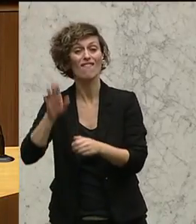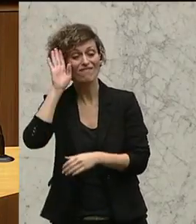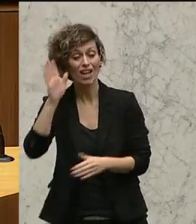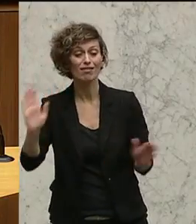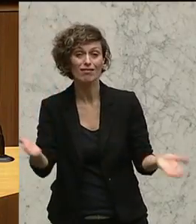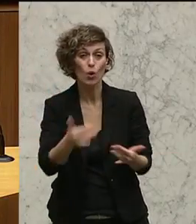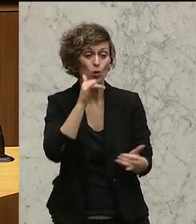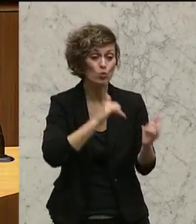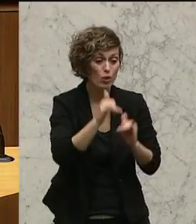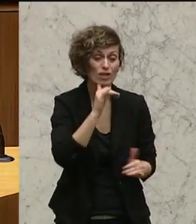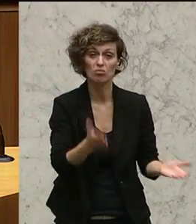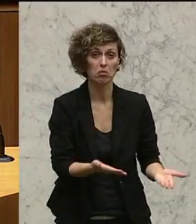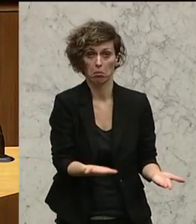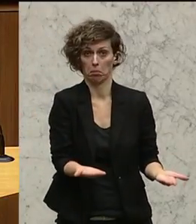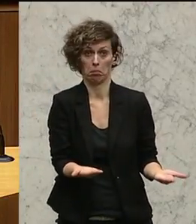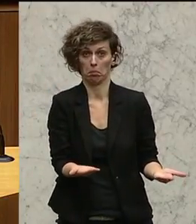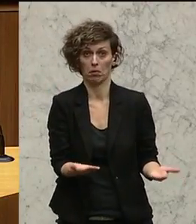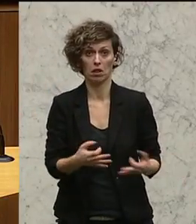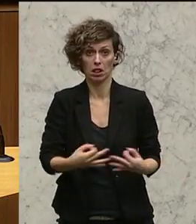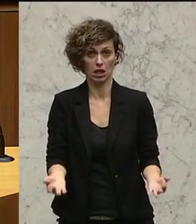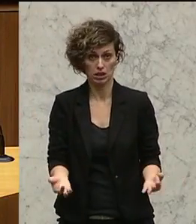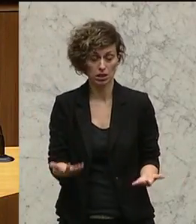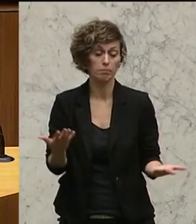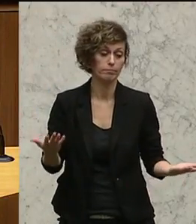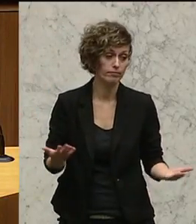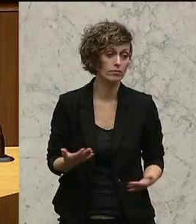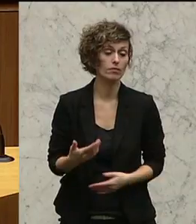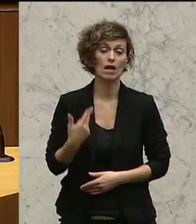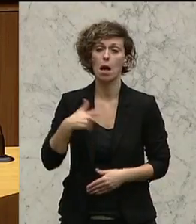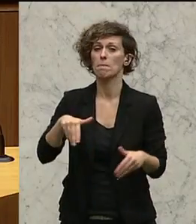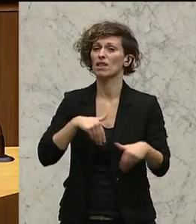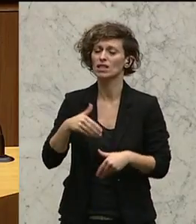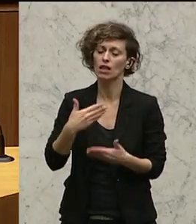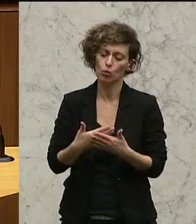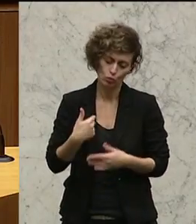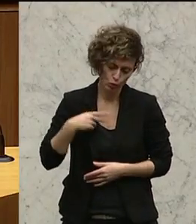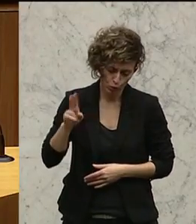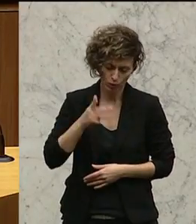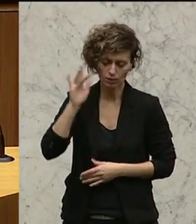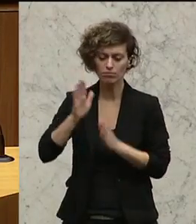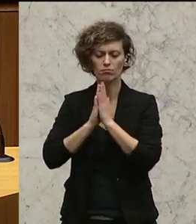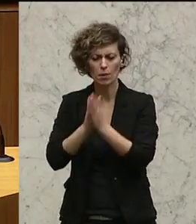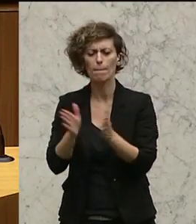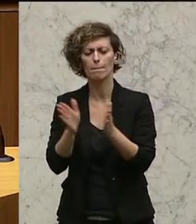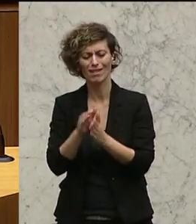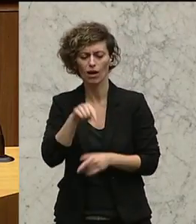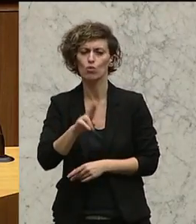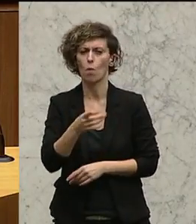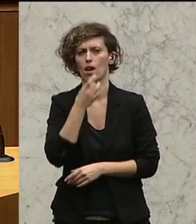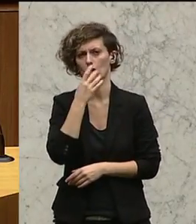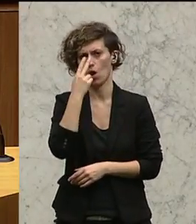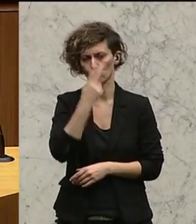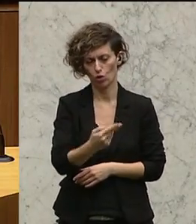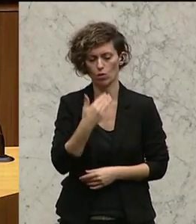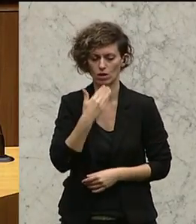touristische Anlage aufrechterhalten. Also, Herr Minister, ich kann Sie nur noch einmal ersuchen. Vielleicht sehen Sie sich die Sache wirklich an. Danke.